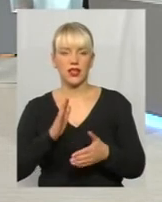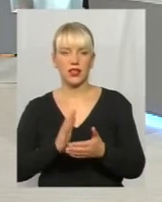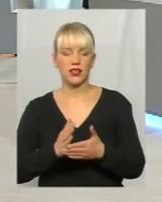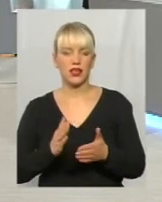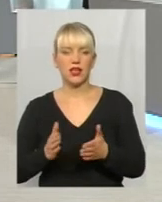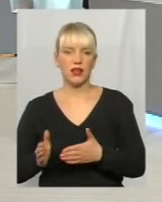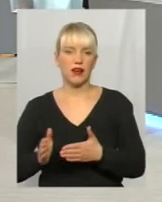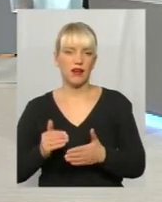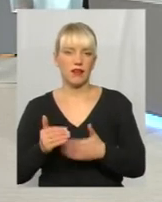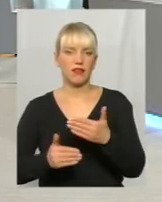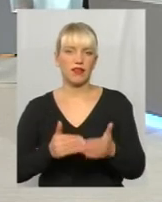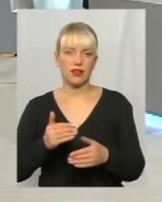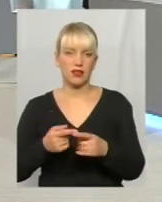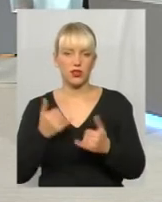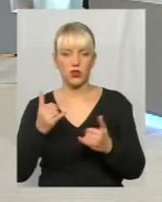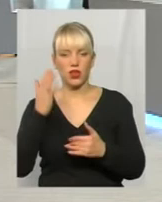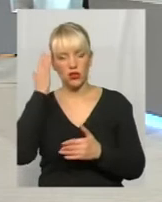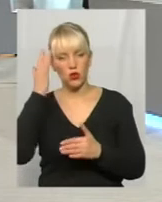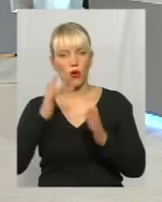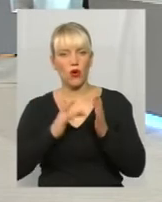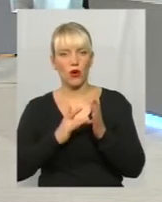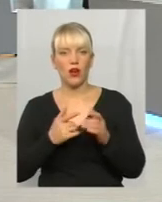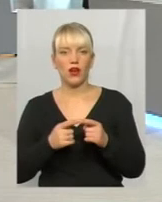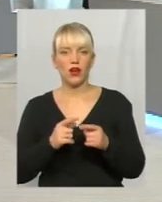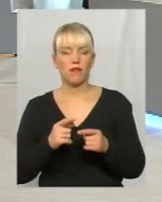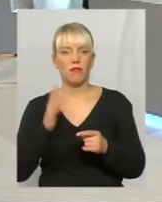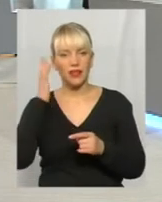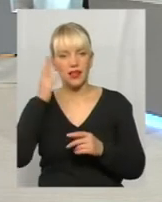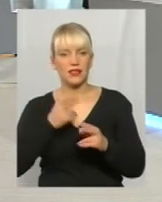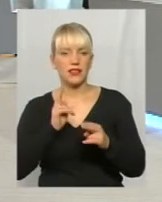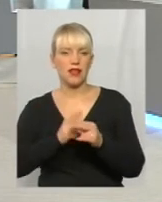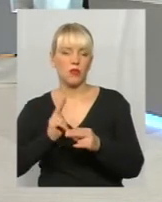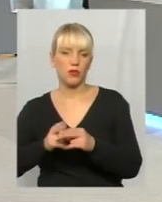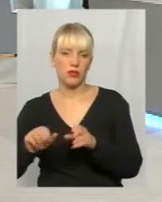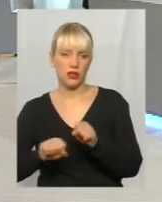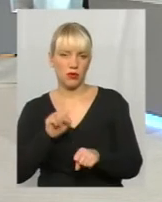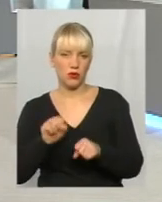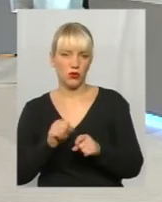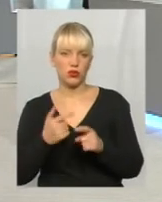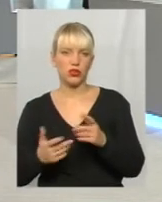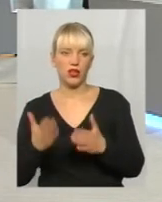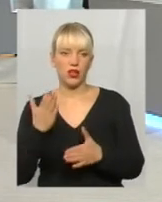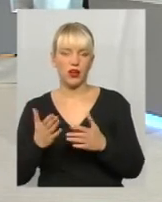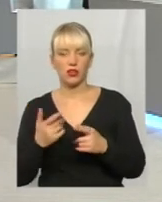контролю нагляду. Мета – запобігти порушенням. Якщо суб'єкт господарювання підприємець бачить